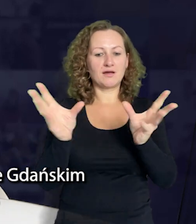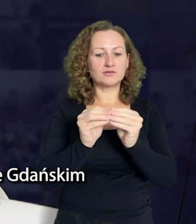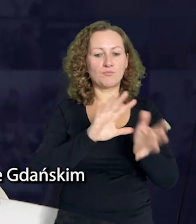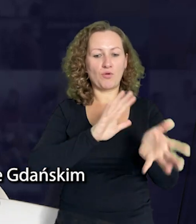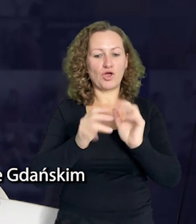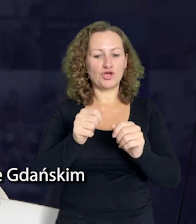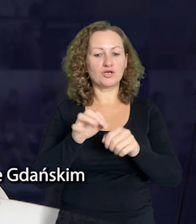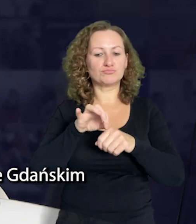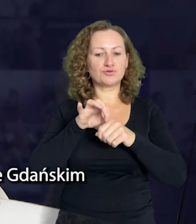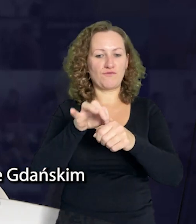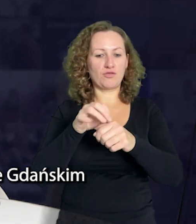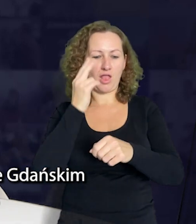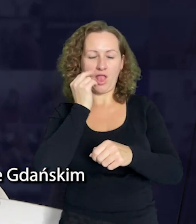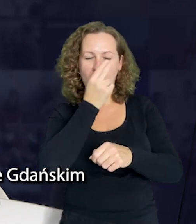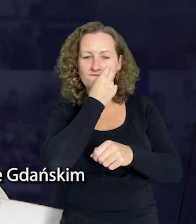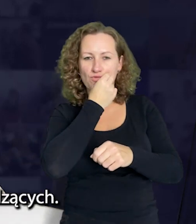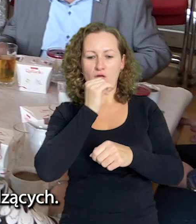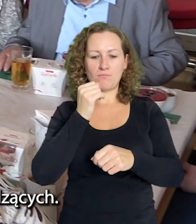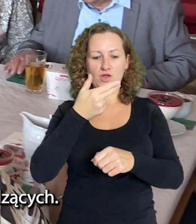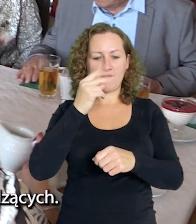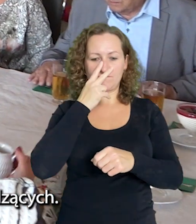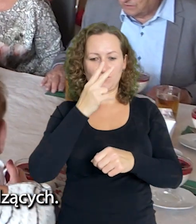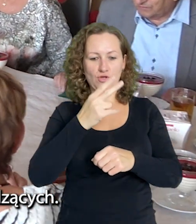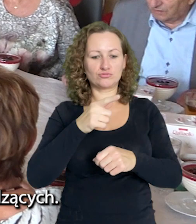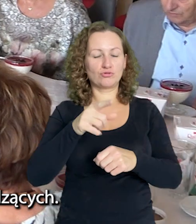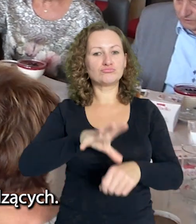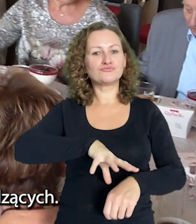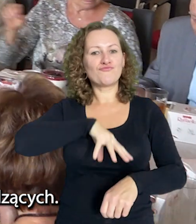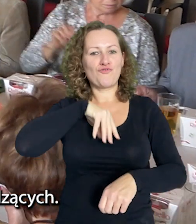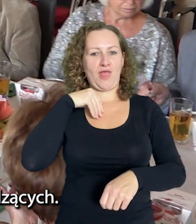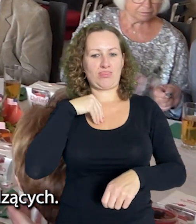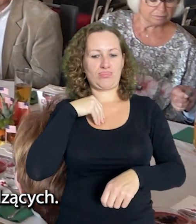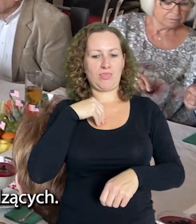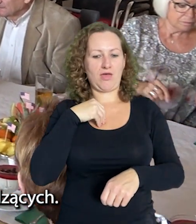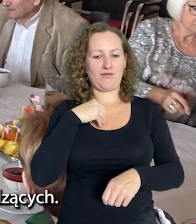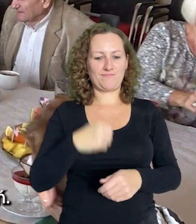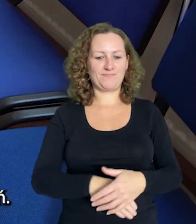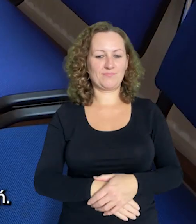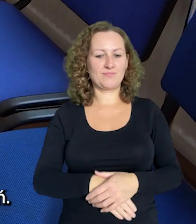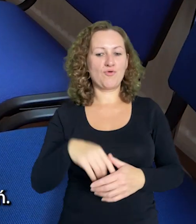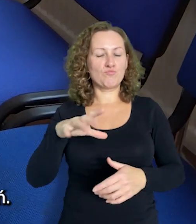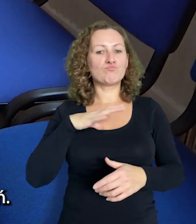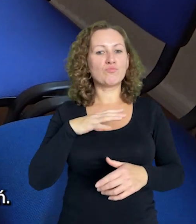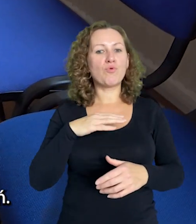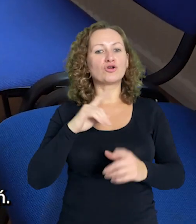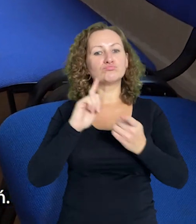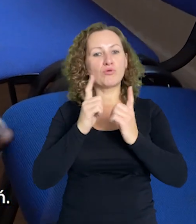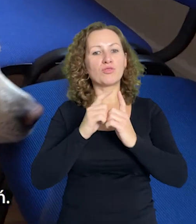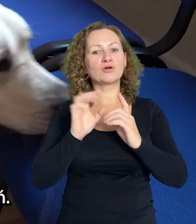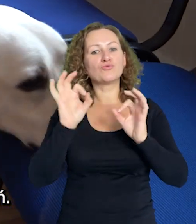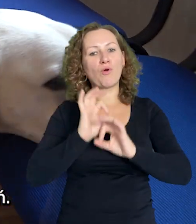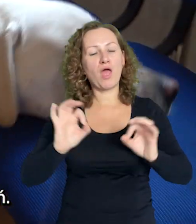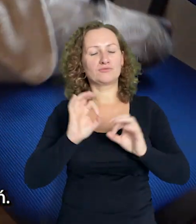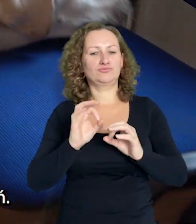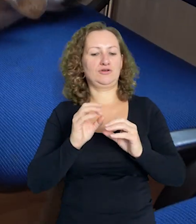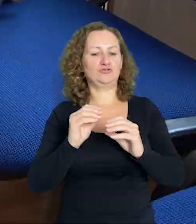Gdańskim wraz ze swoimi opiekunami i przewodnikami. Wspólnie uczcili święto ludzi niewidomych i niedowidzących. Spotkanie było okazją do życzeń